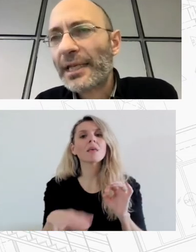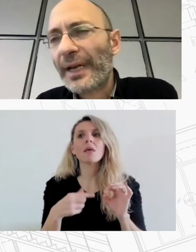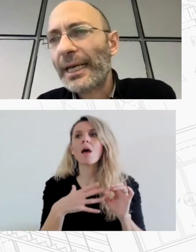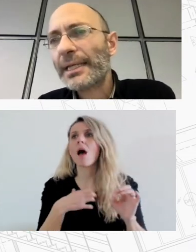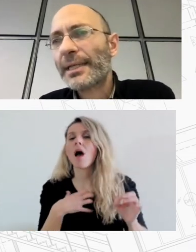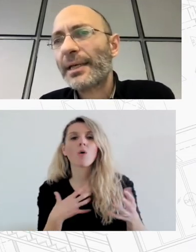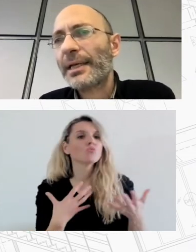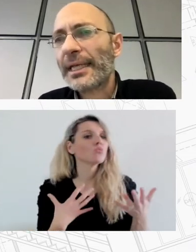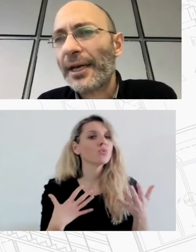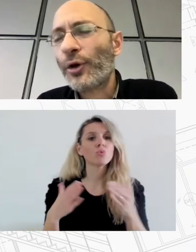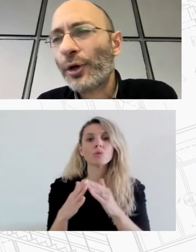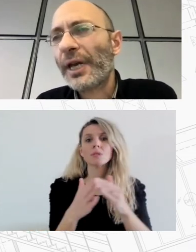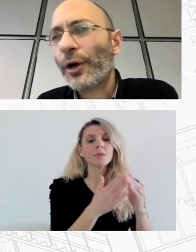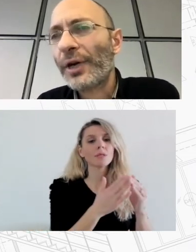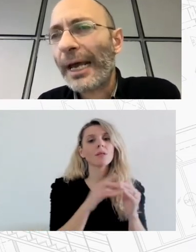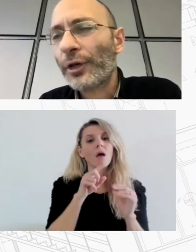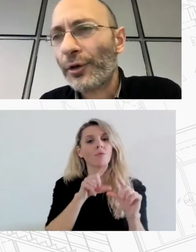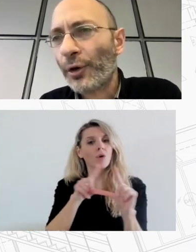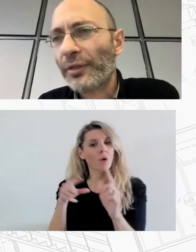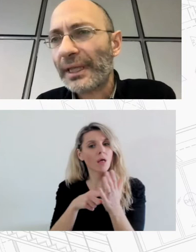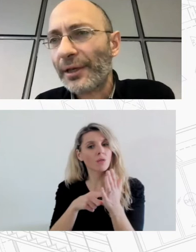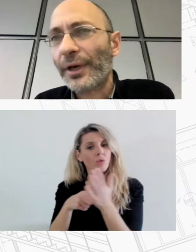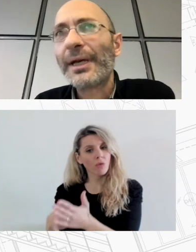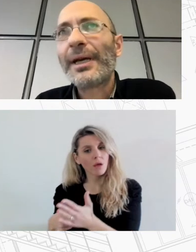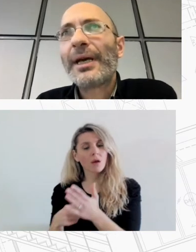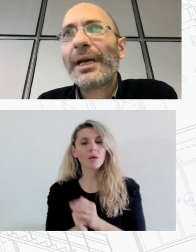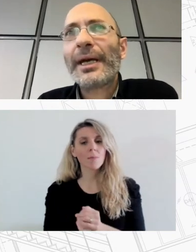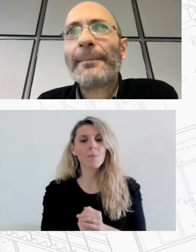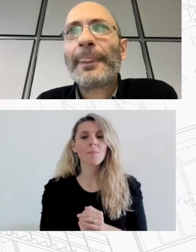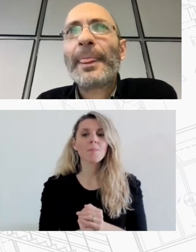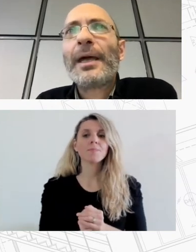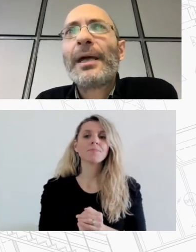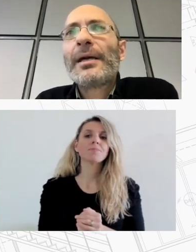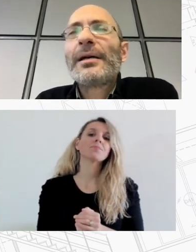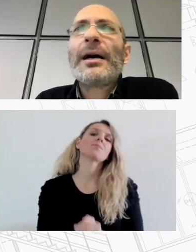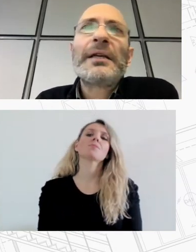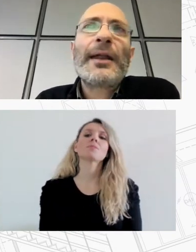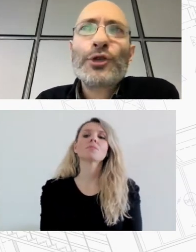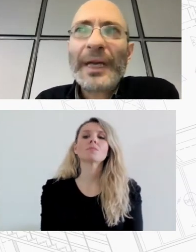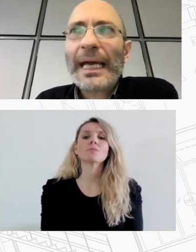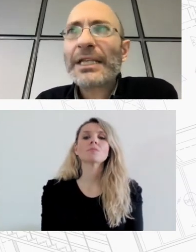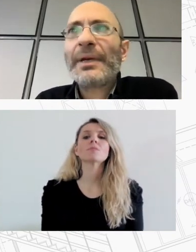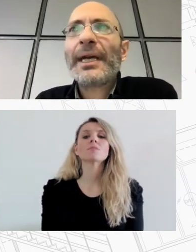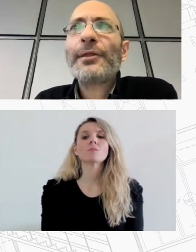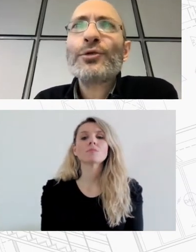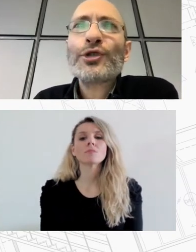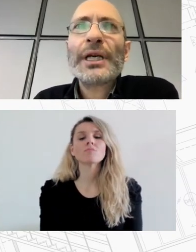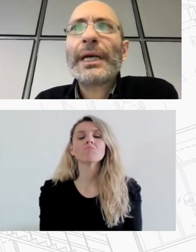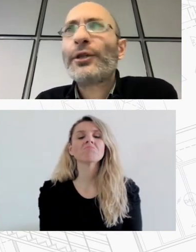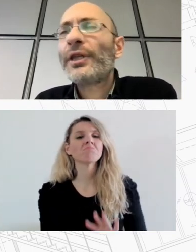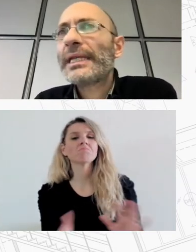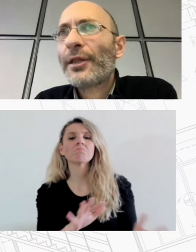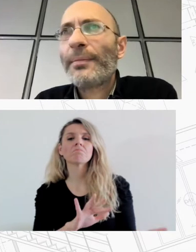δίκτυο ασφαλείας συγγενικών, οικογενειακών ή άλλων κοινωνικών δικτύων για να δώσω μια τάξη μεγέθους